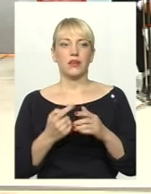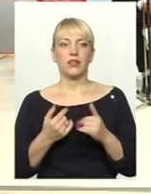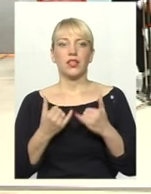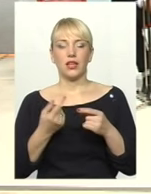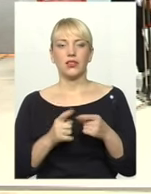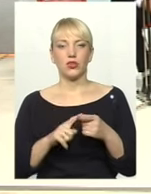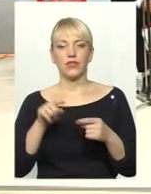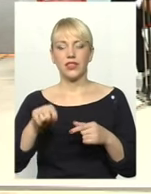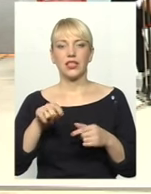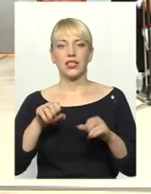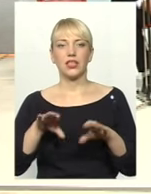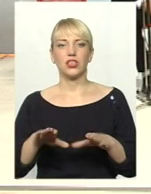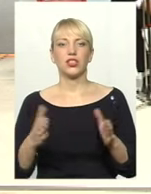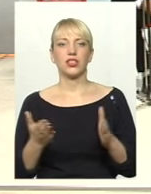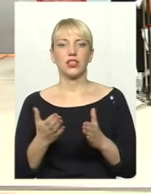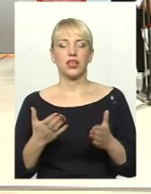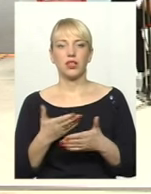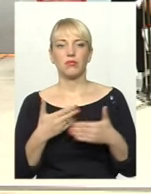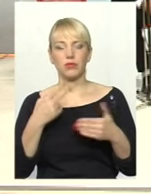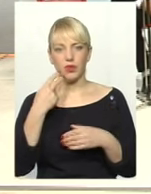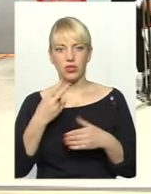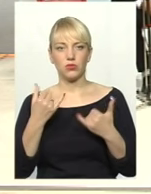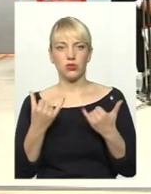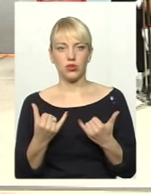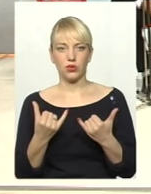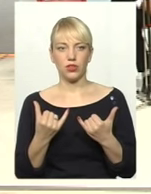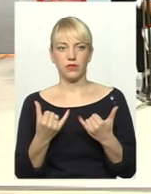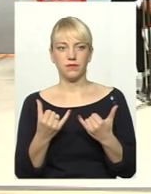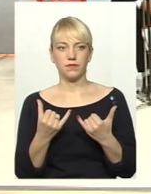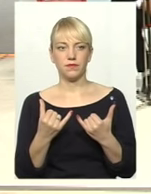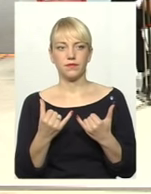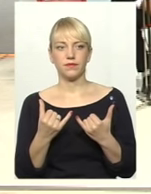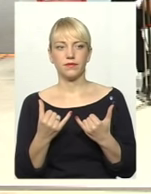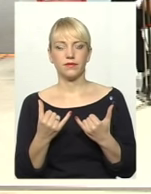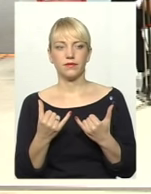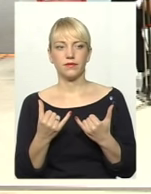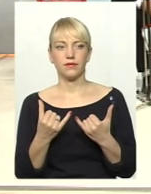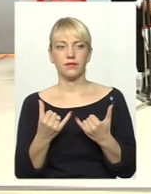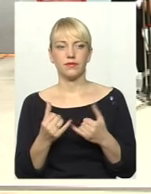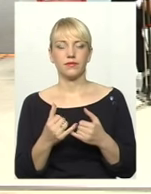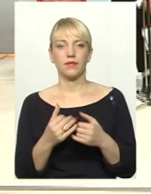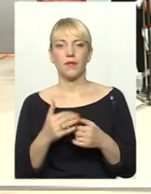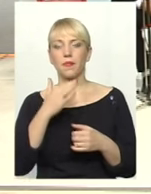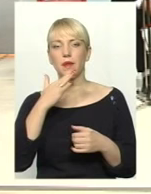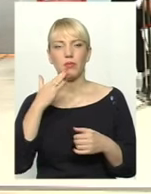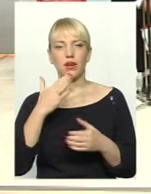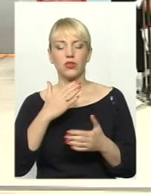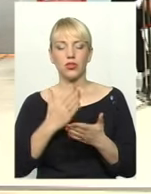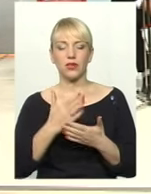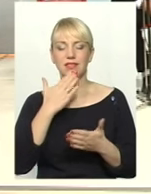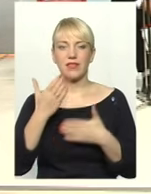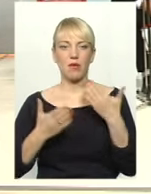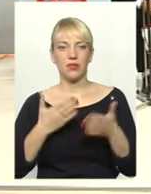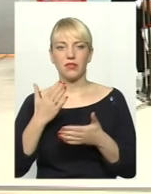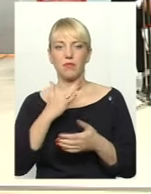тих рішеннях, які бачимо сьогодні, ну, власне, багато дуже запитів було,